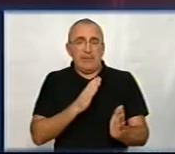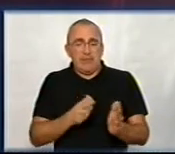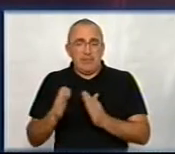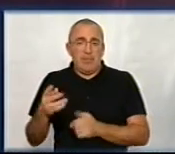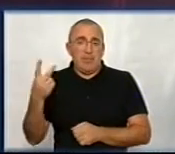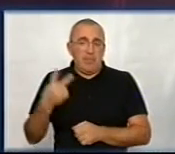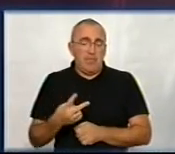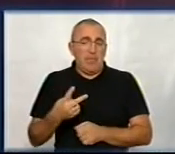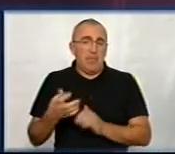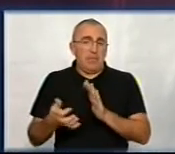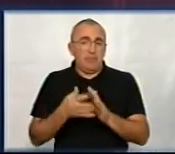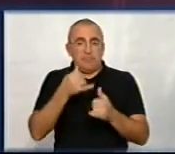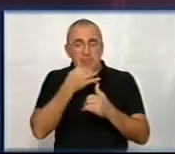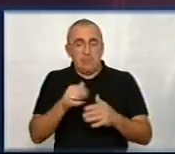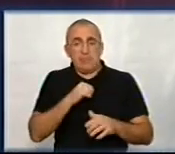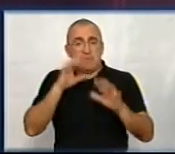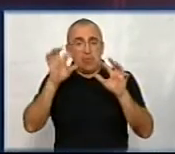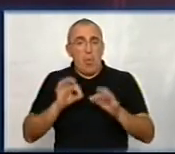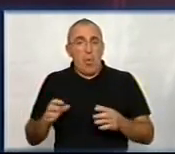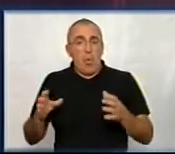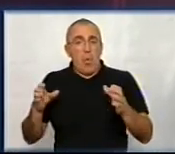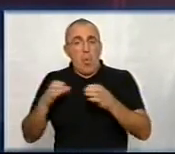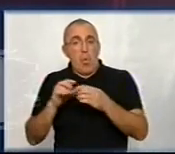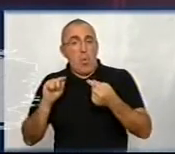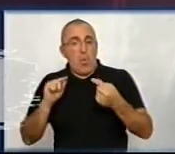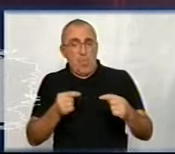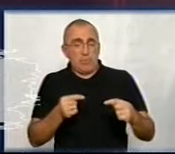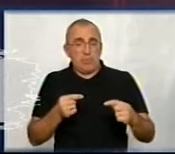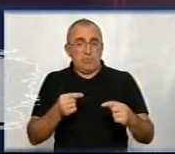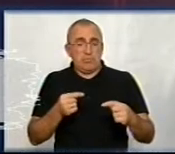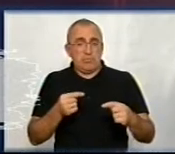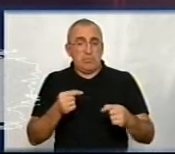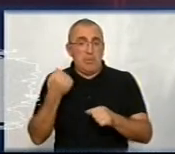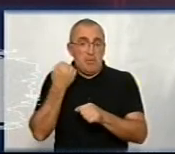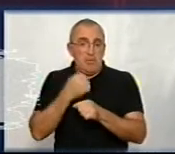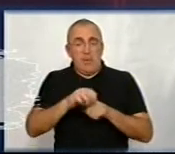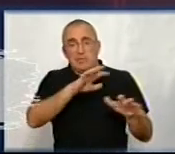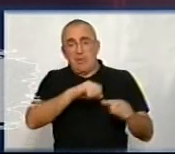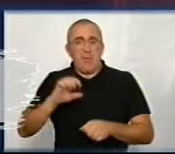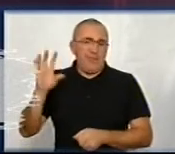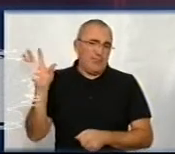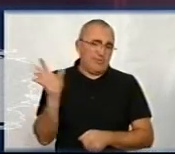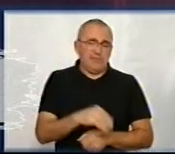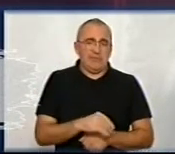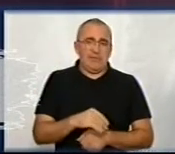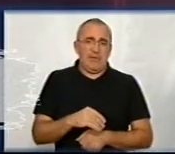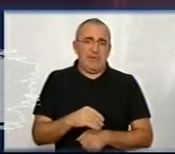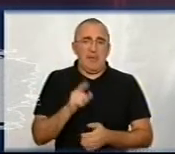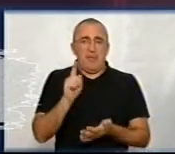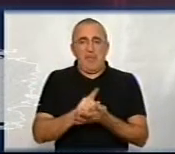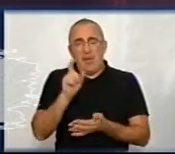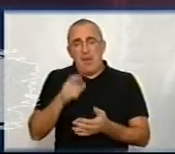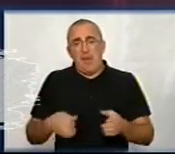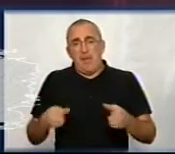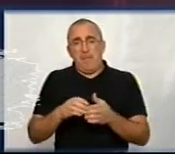двох принципів. Перше – це сам закон про опозицію, тому що виходить так, що переможець забирає все. Мовно кажучи, там якийсь пенсіонер чи